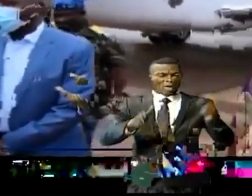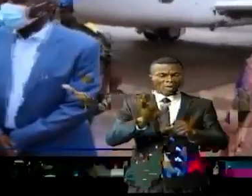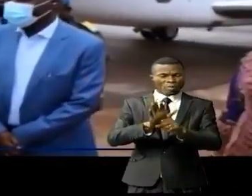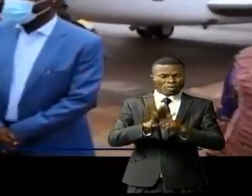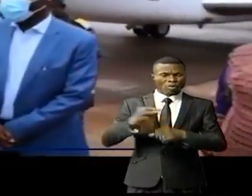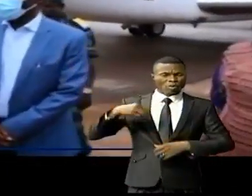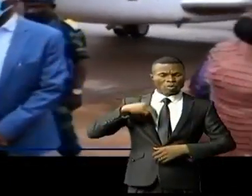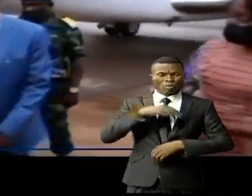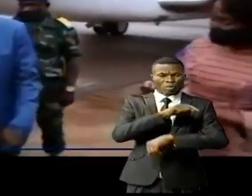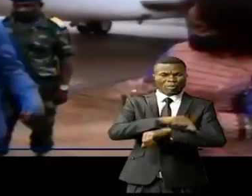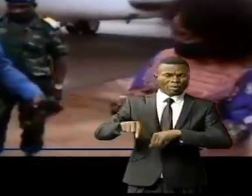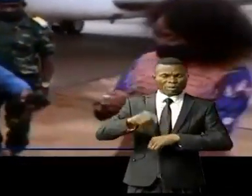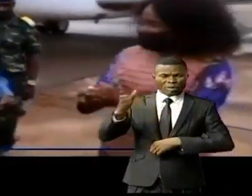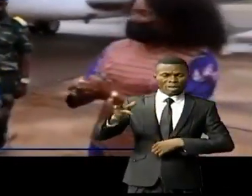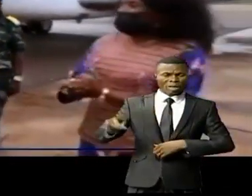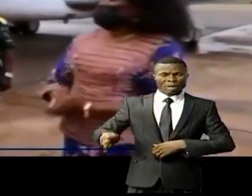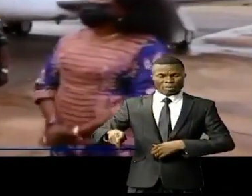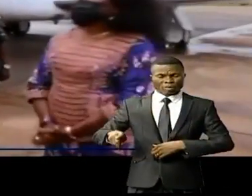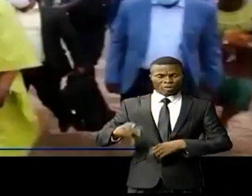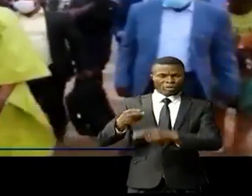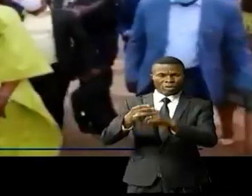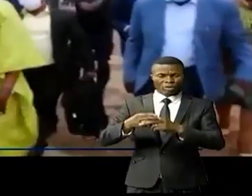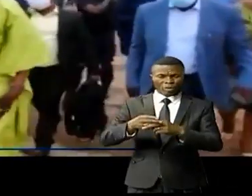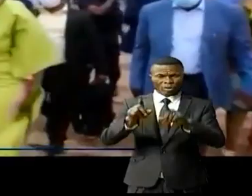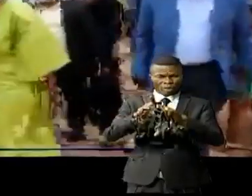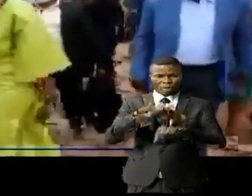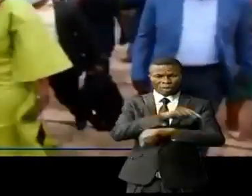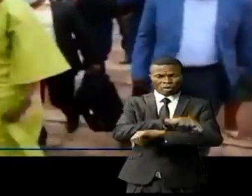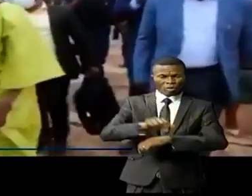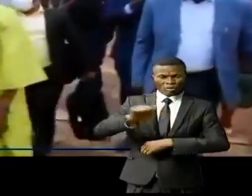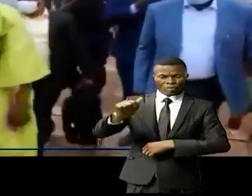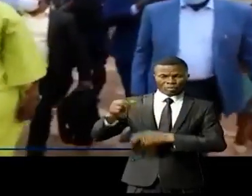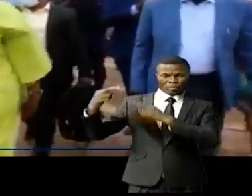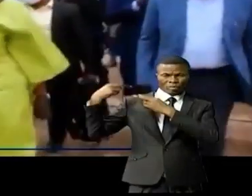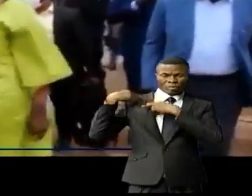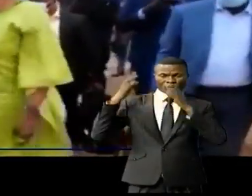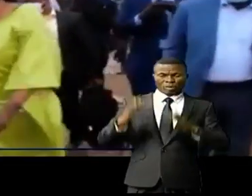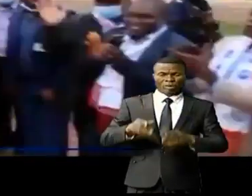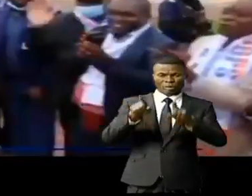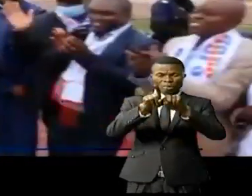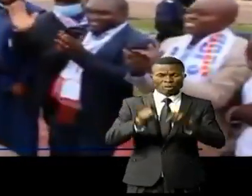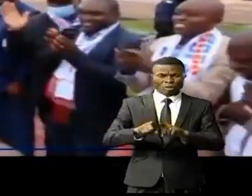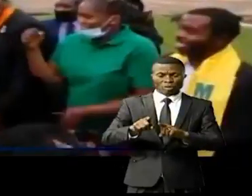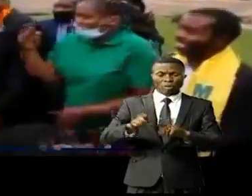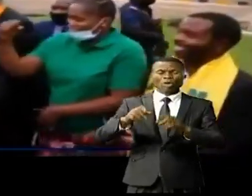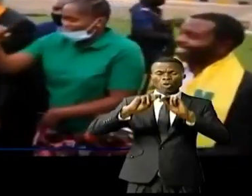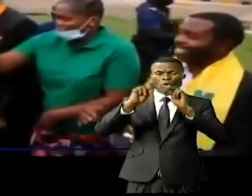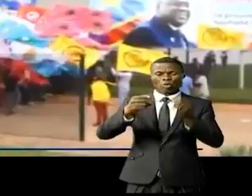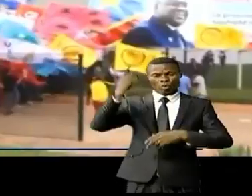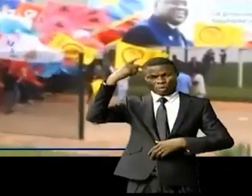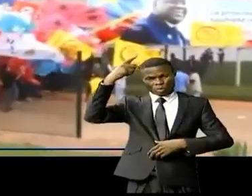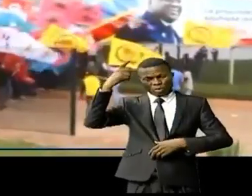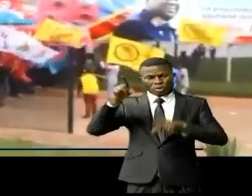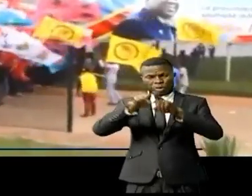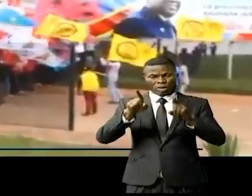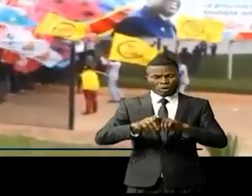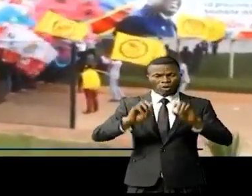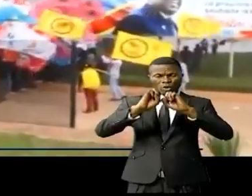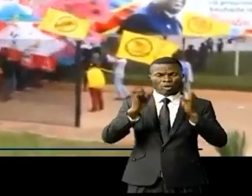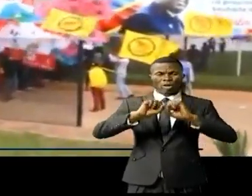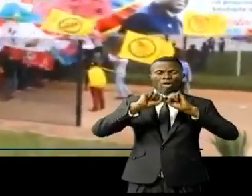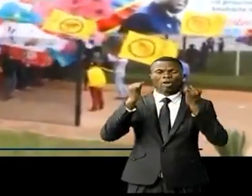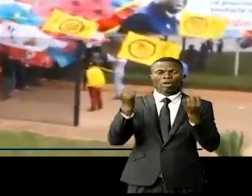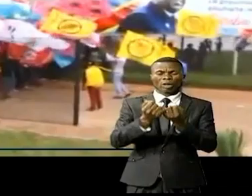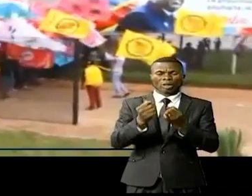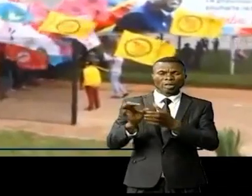provincial, ceux du conseil provincial de sécurité et de son cabinet. Les responsables et militants des formations politiques, ainsi que les mouvements associatifs